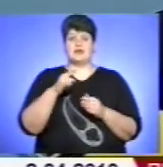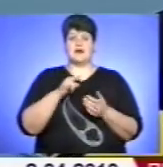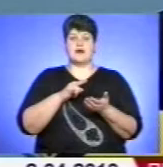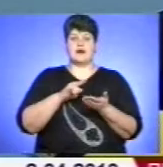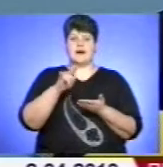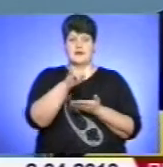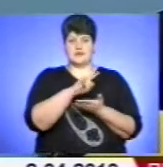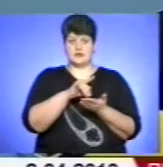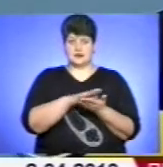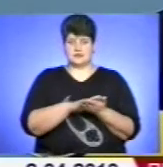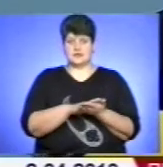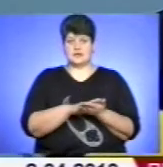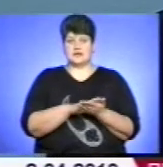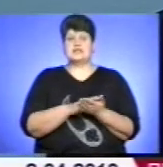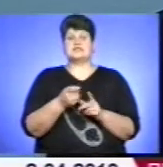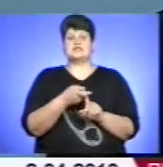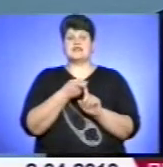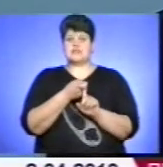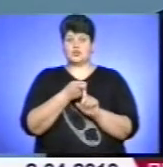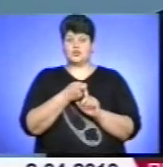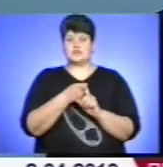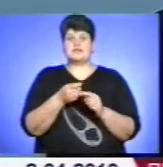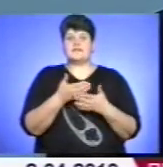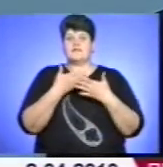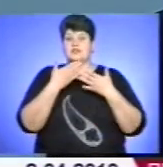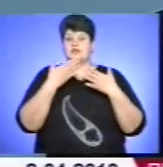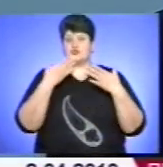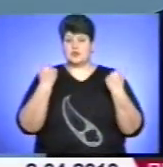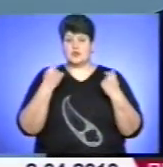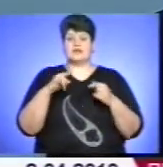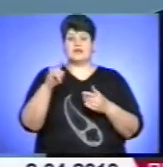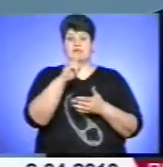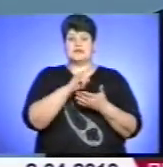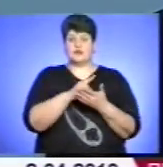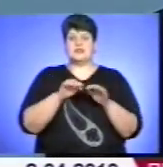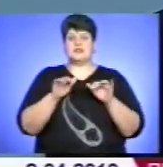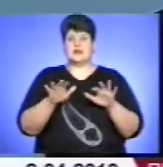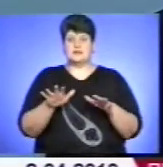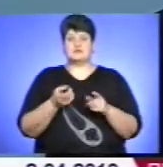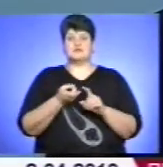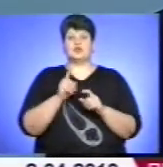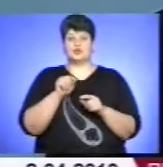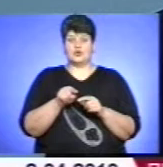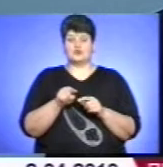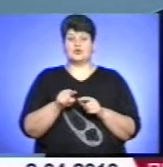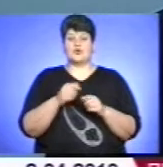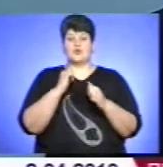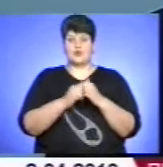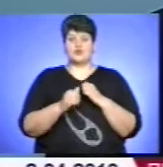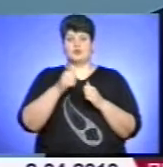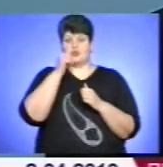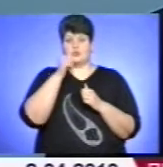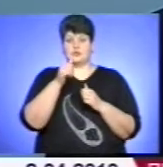в зв'язку з відсутністю авіаційної діяльністю призводить до щоквартальних збитків